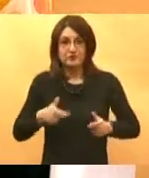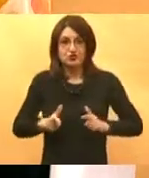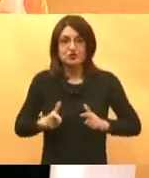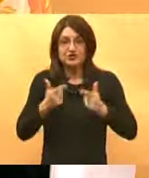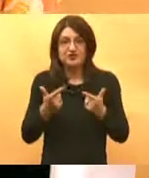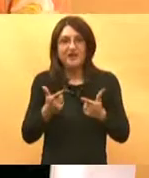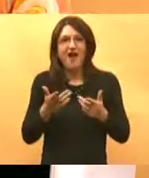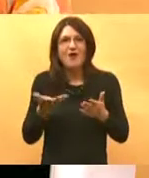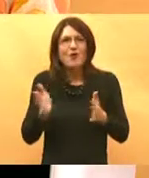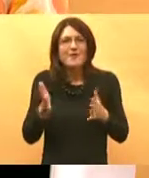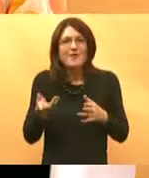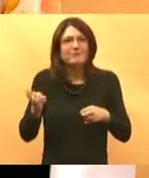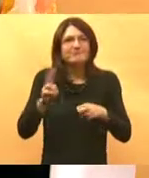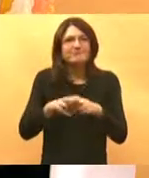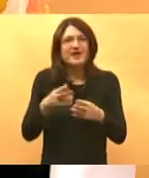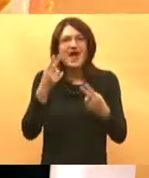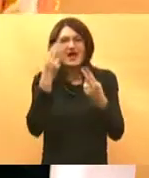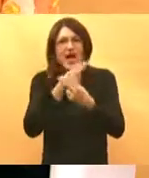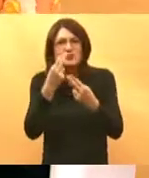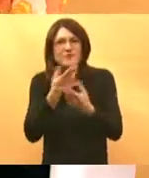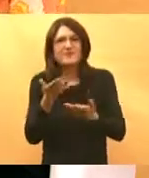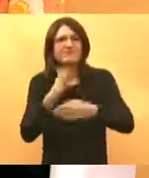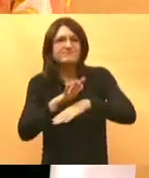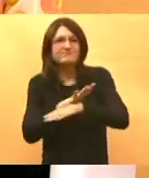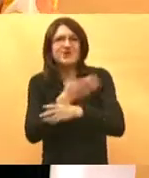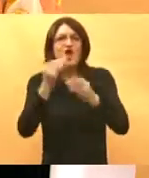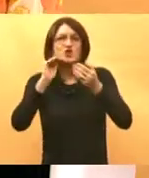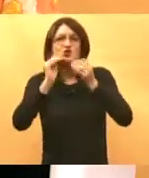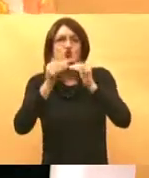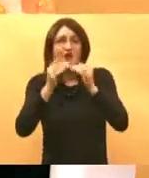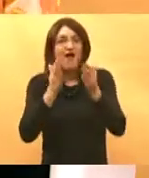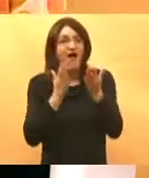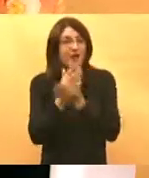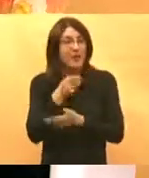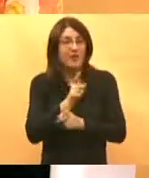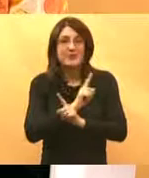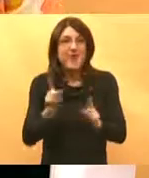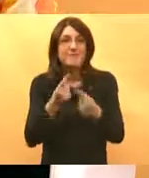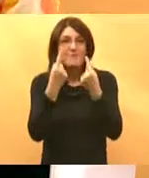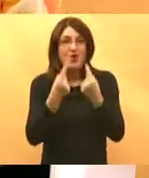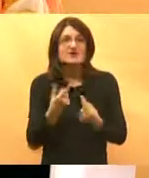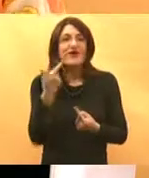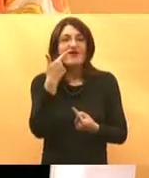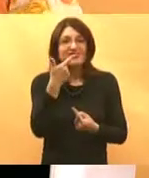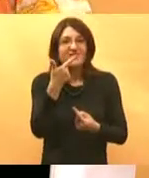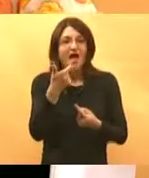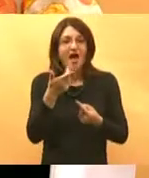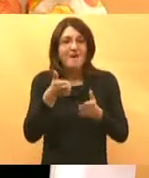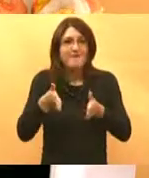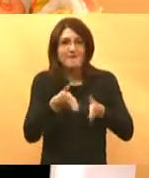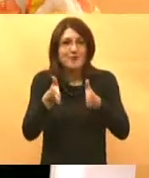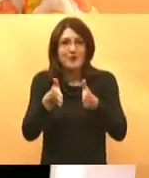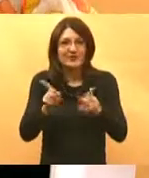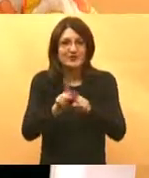tolerantnost, ako nema neka suradnja o kojoj smo i govorili, taj dvosmjerni put, onda zaista,